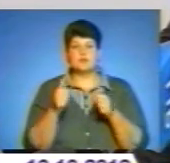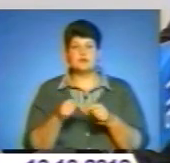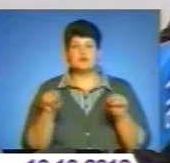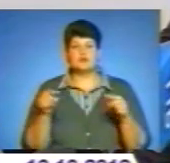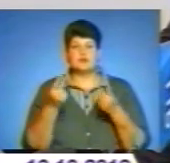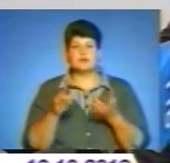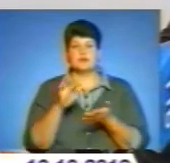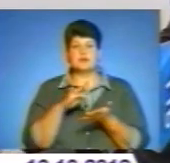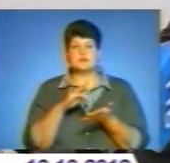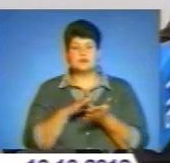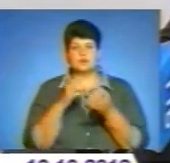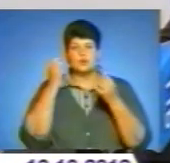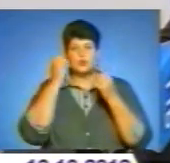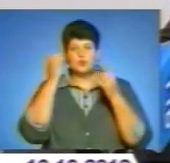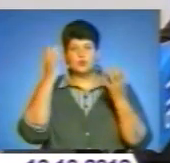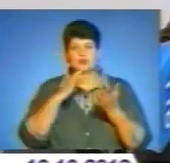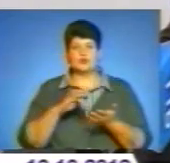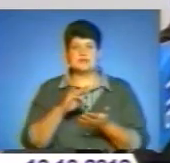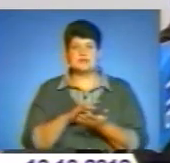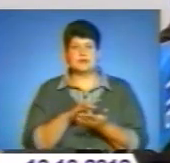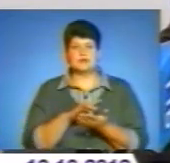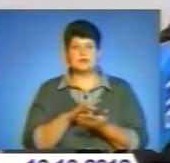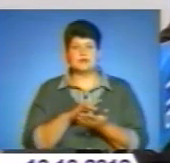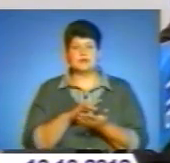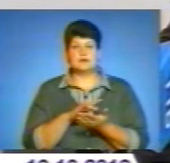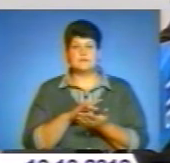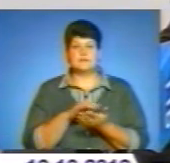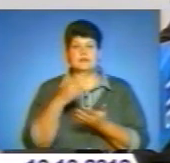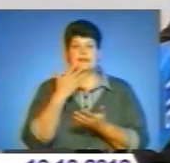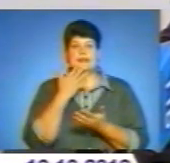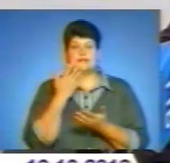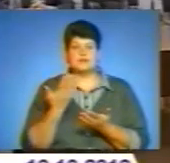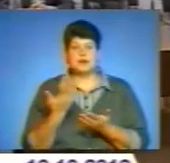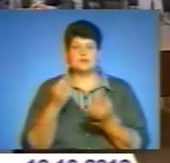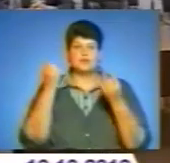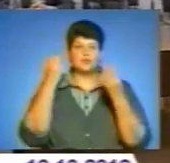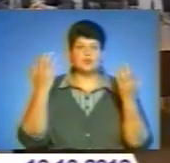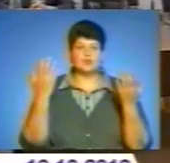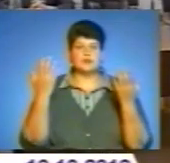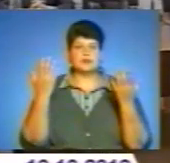вдасться зробити, все-таки виділити окреме приміщення, можливо вийти на цей формат створення